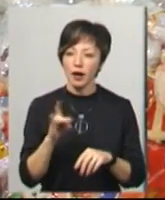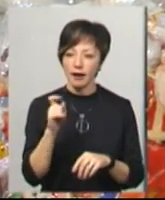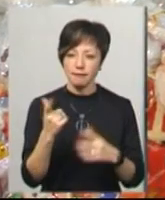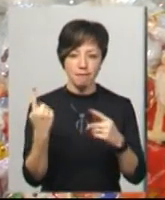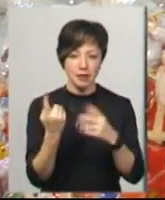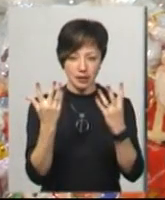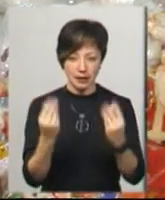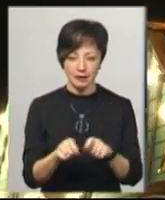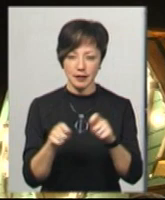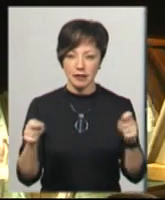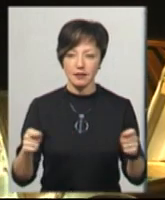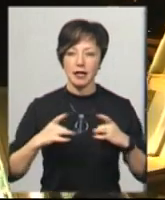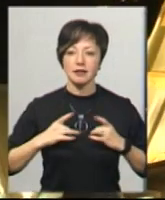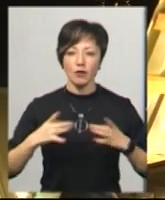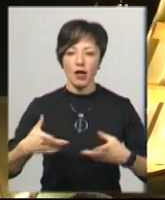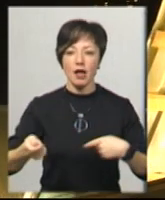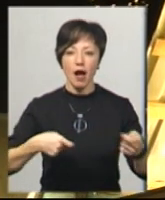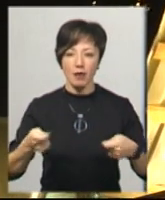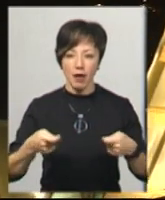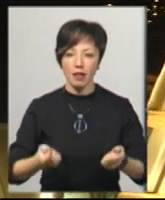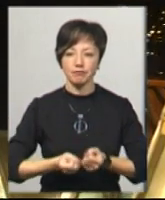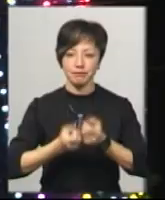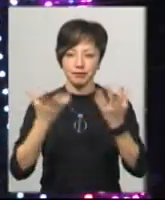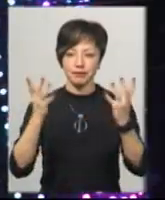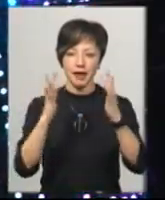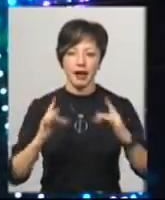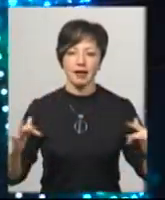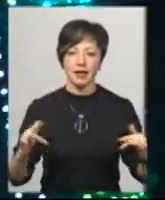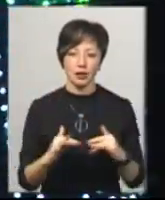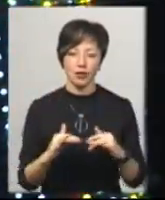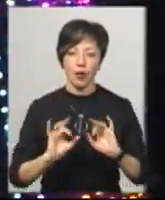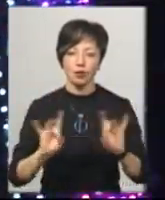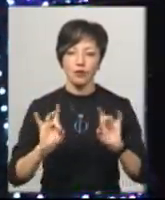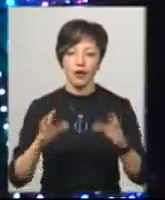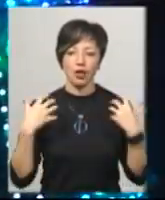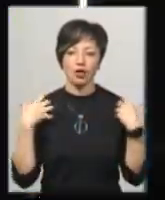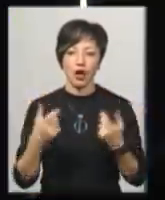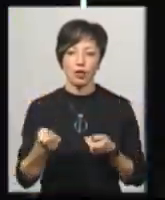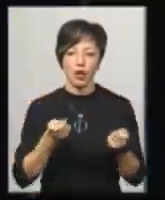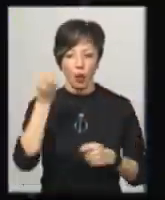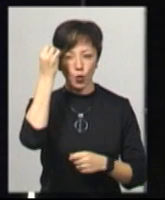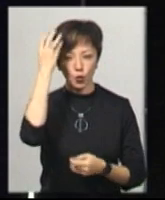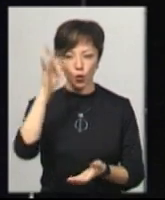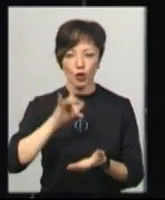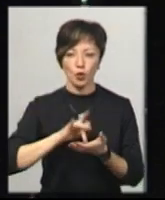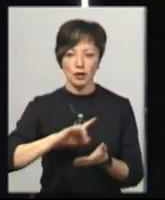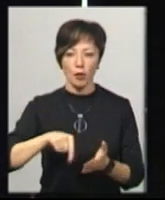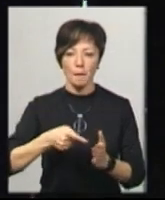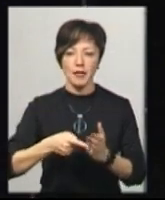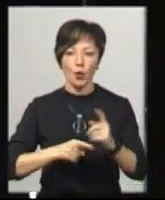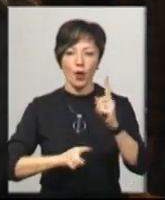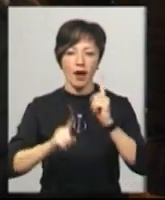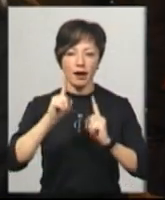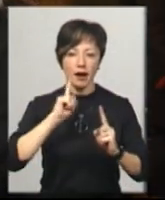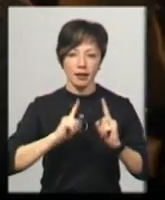Хмельницькому відкрився різдвяний ярмарок і запалили новорічну ялинку, розповідає начальник управління культури і туризму Хмельницької міської ради Артем